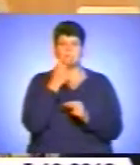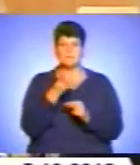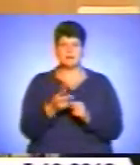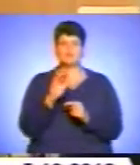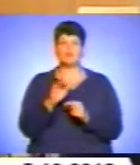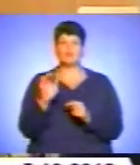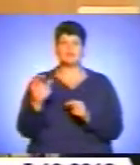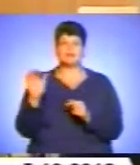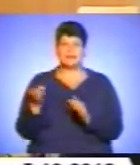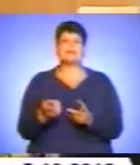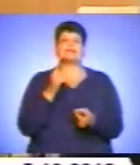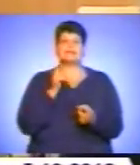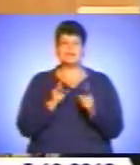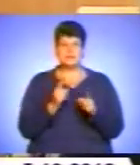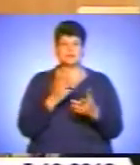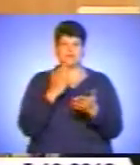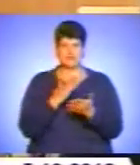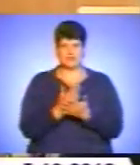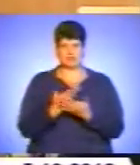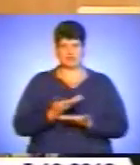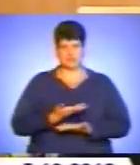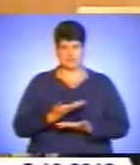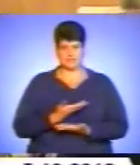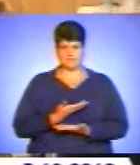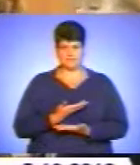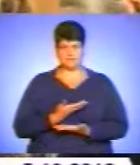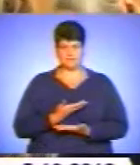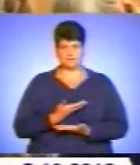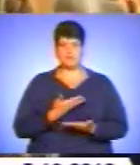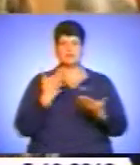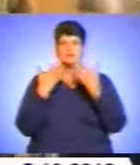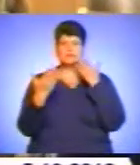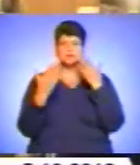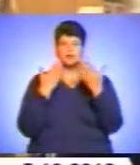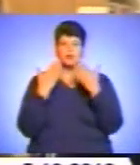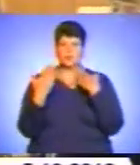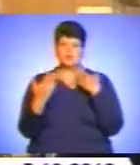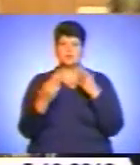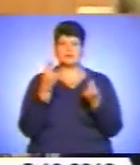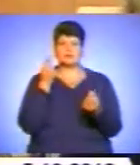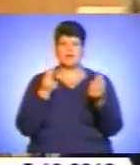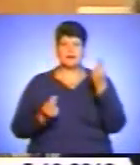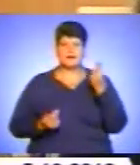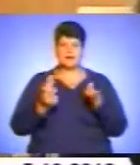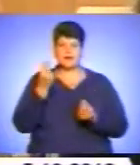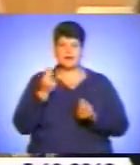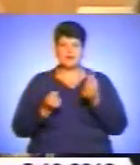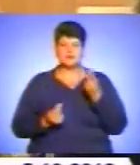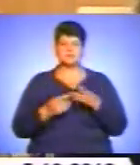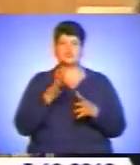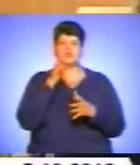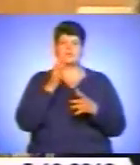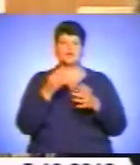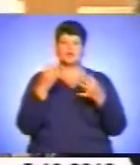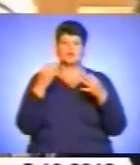дійсно таких, які вони є в житті. Вони спілкуються, вони граються. Під час дозвілля